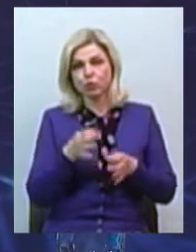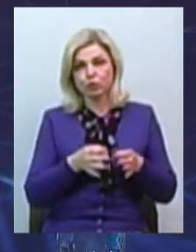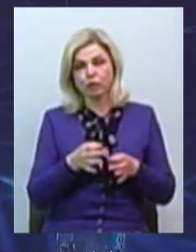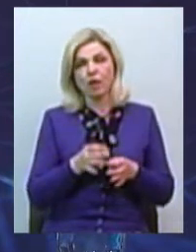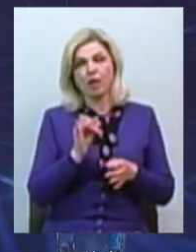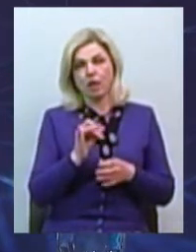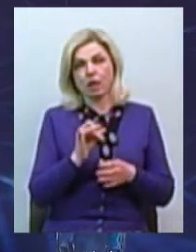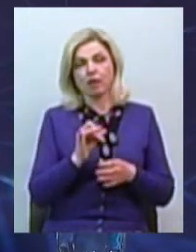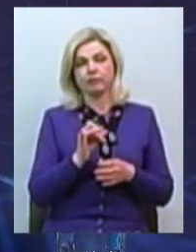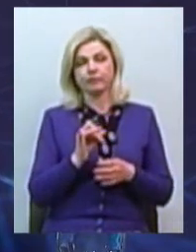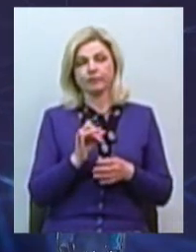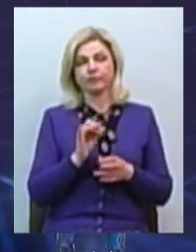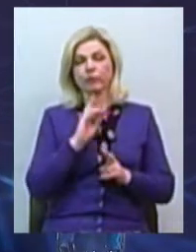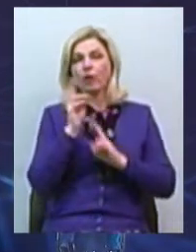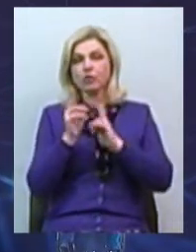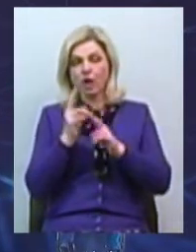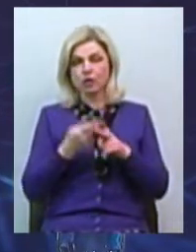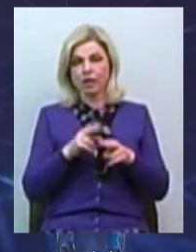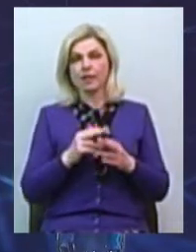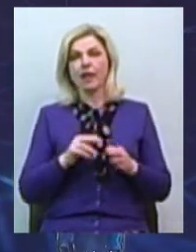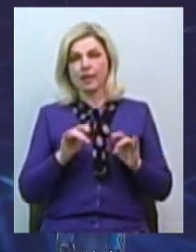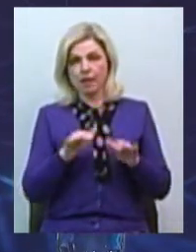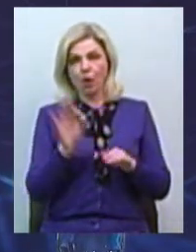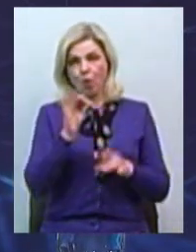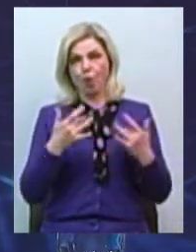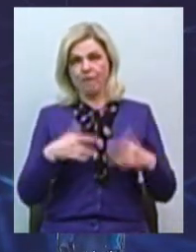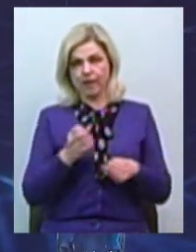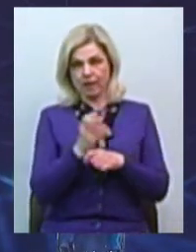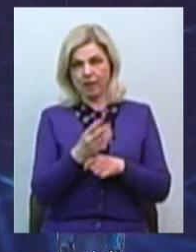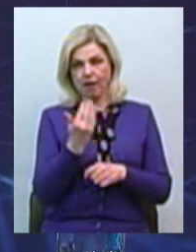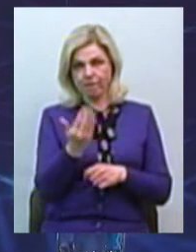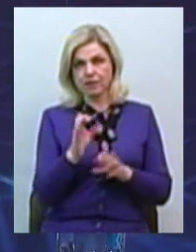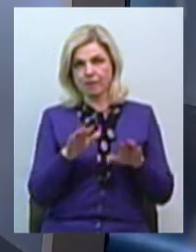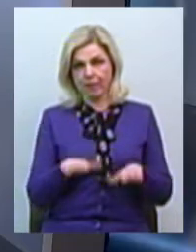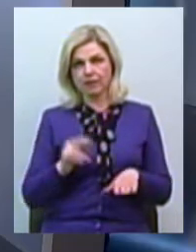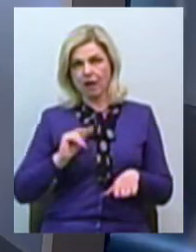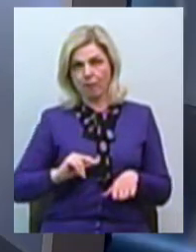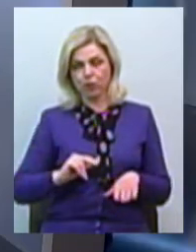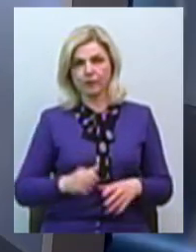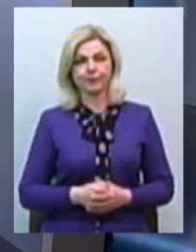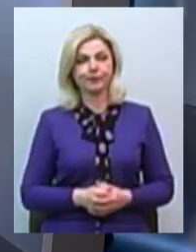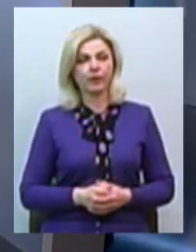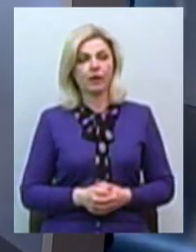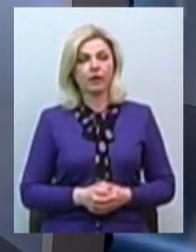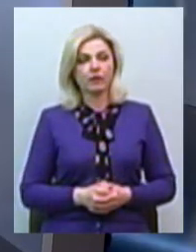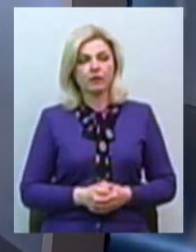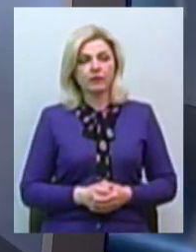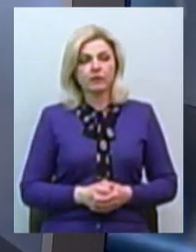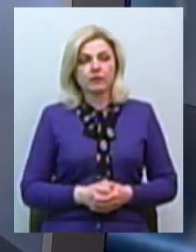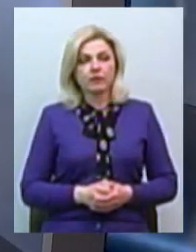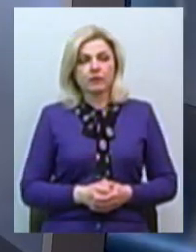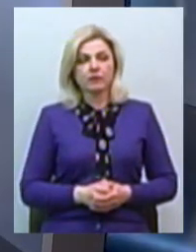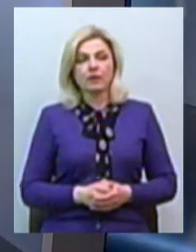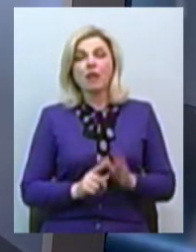так, оскарження цих дій щодо звільнення вас з місця роботи. Також особисто я вважаю, що впровадження